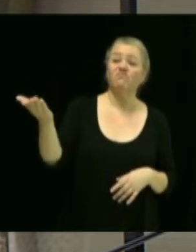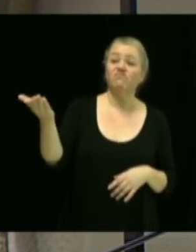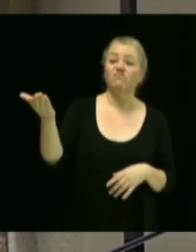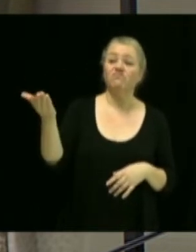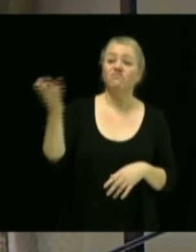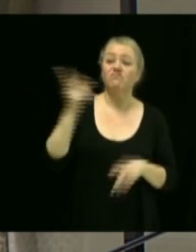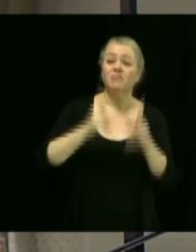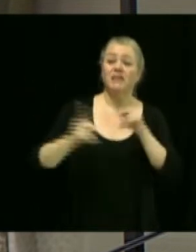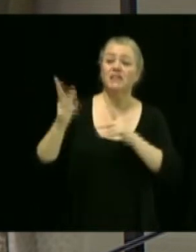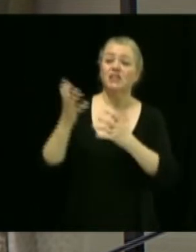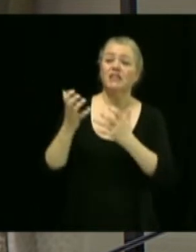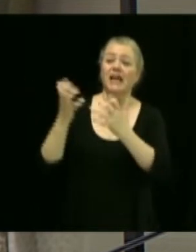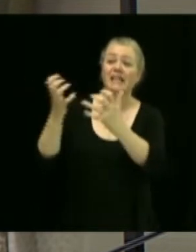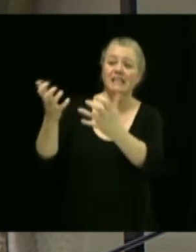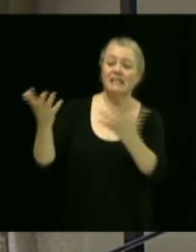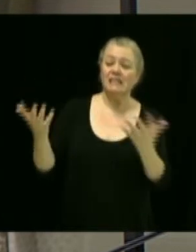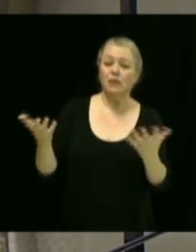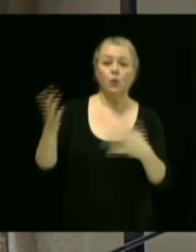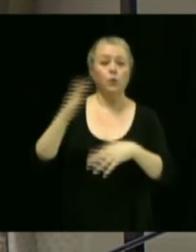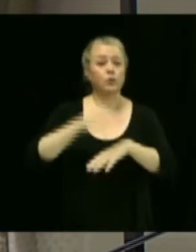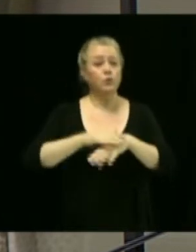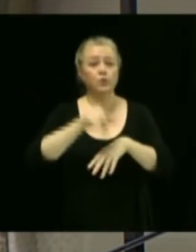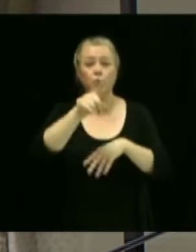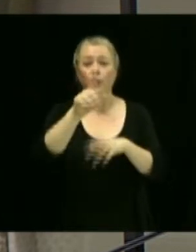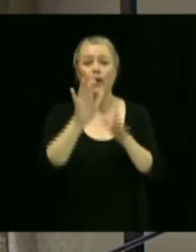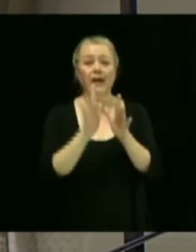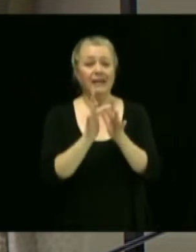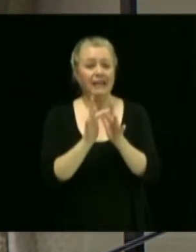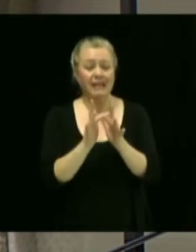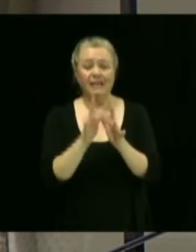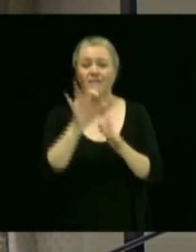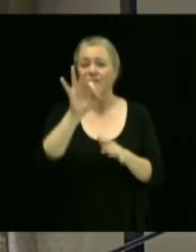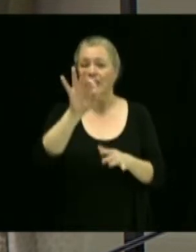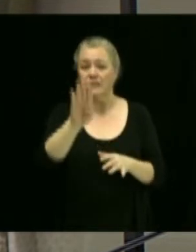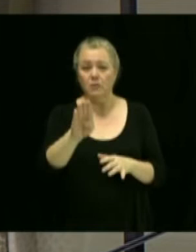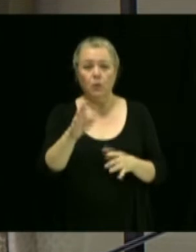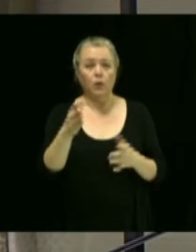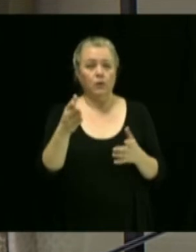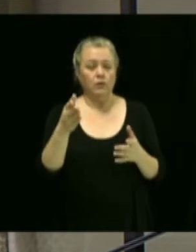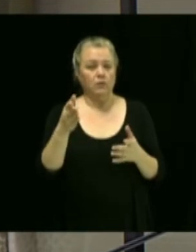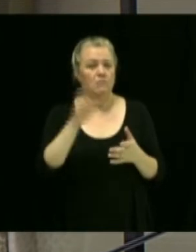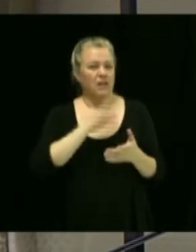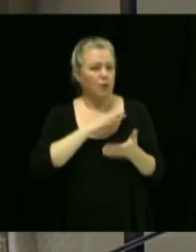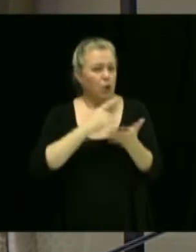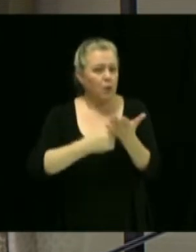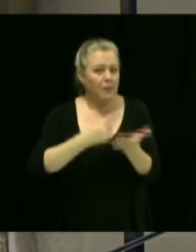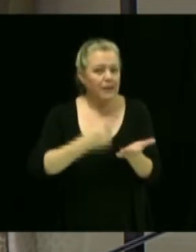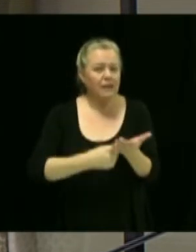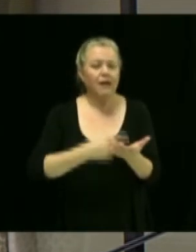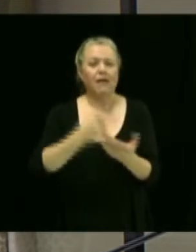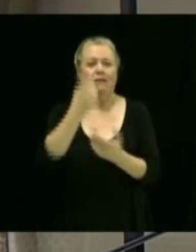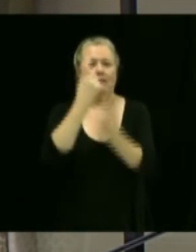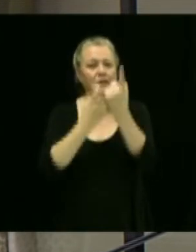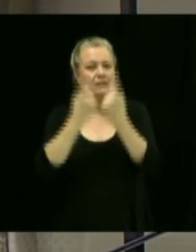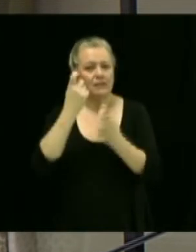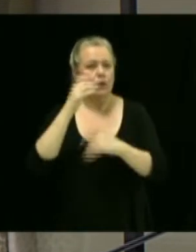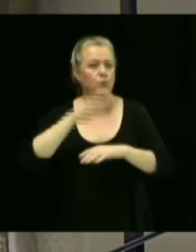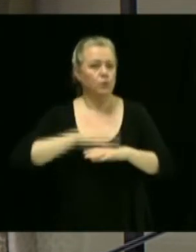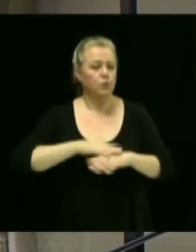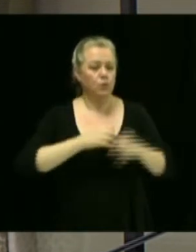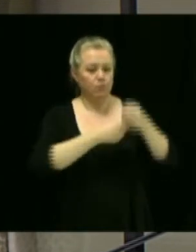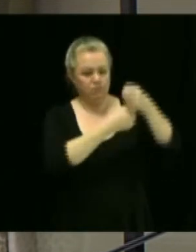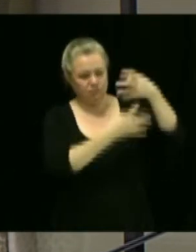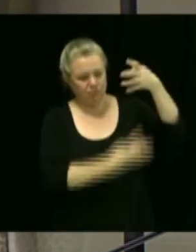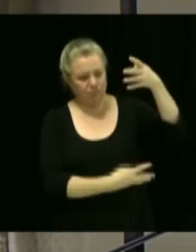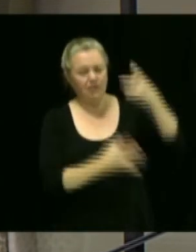ou directement sur le site Facebook de la municipalité, qui avaient des commentaires ou des questions en lien avec l'une ou